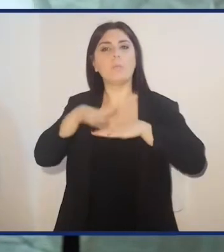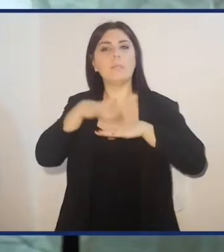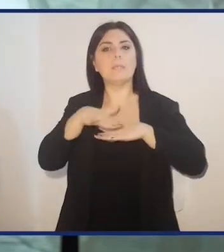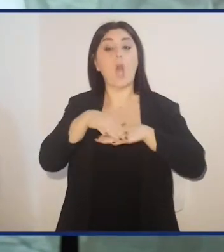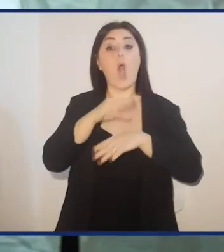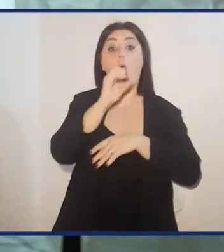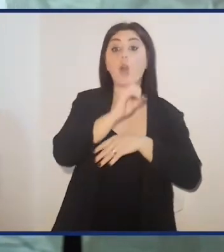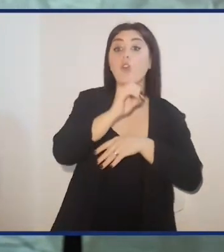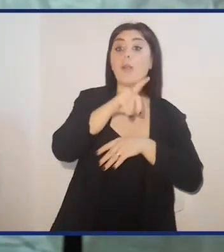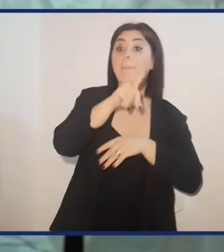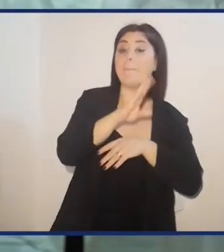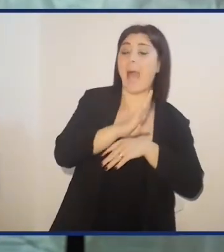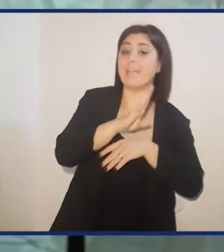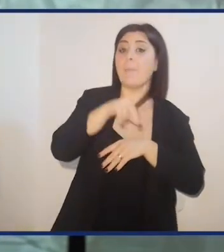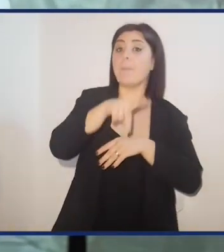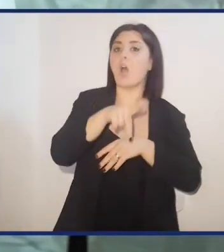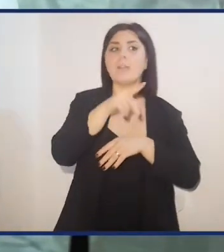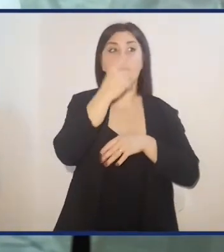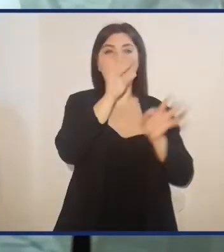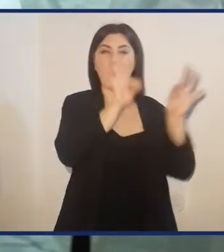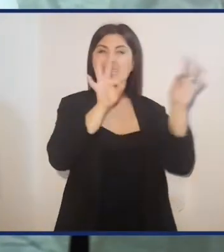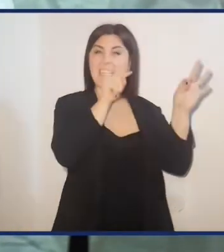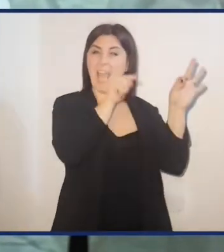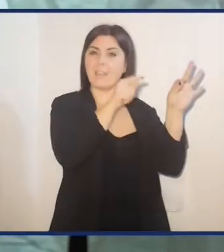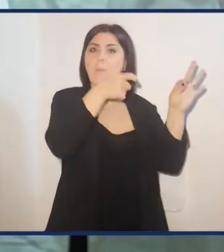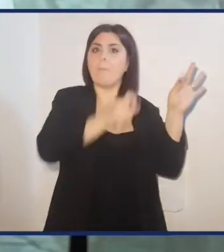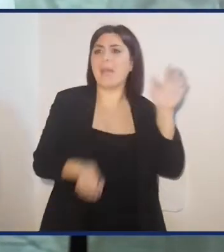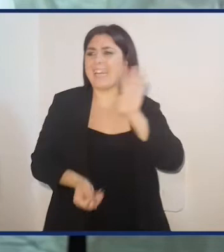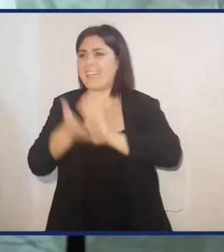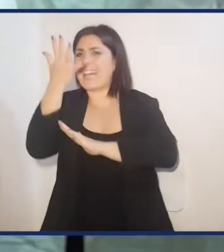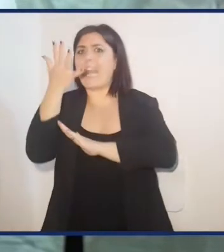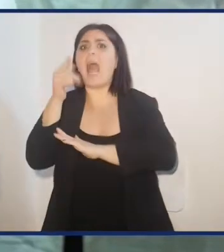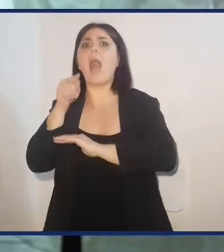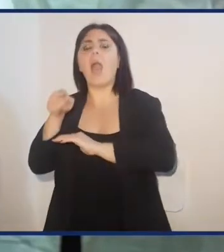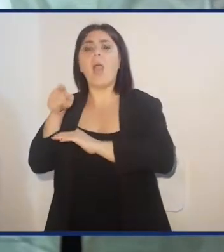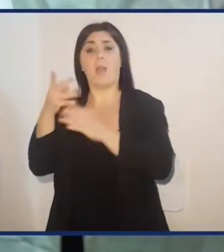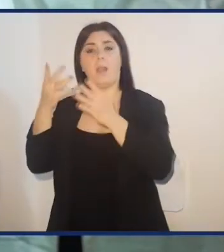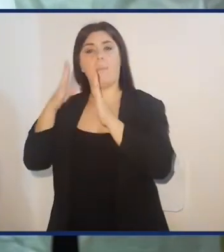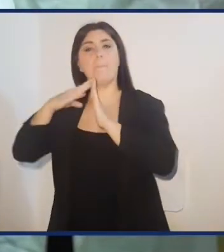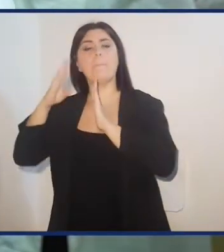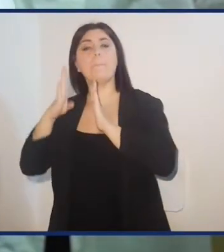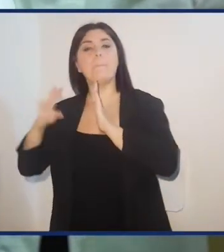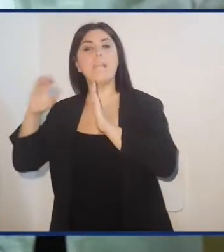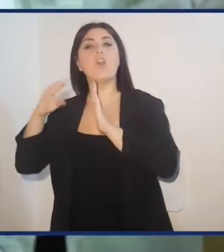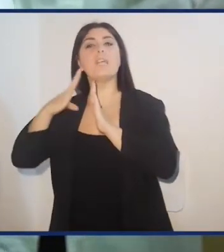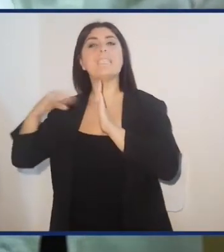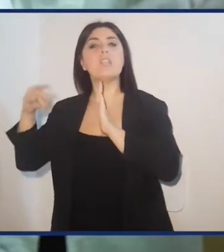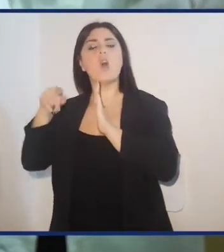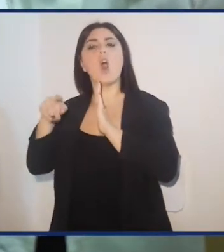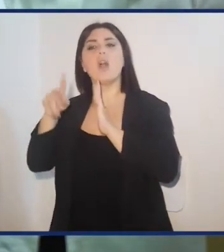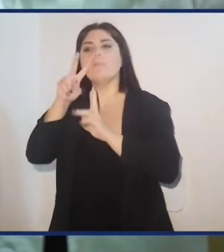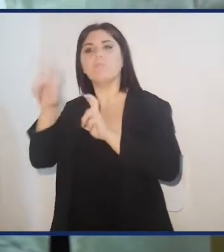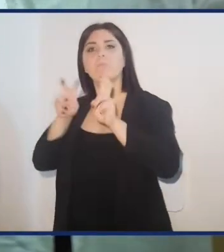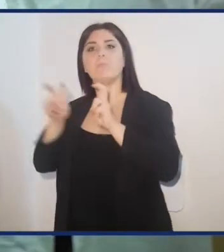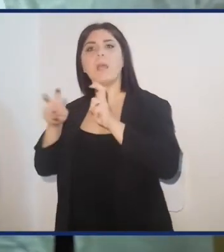usato le odoran binding proteins di Hermes e Lucens per creare dei biosensori in grado di percepire le